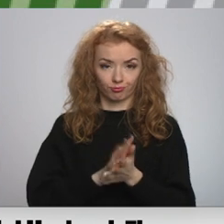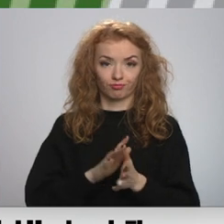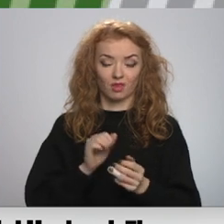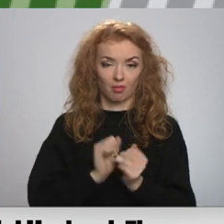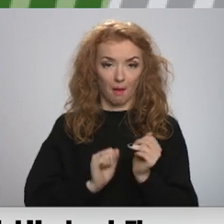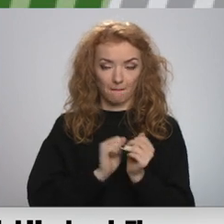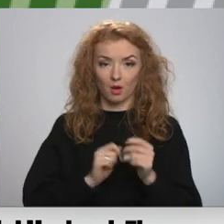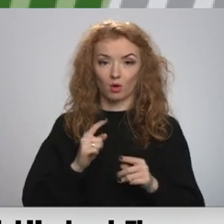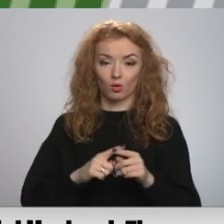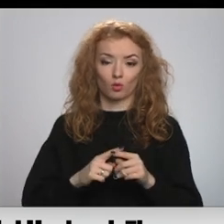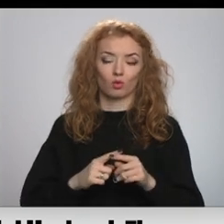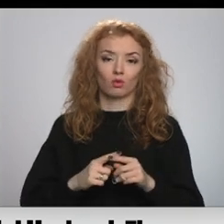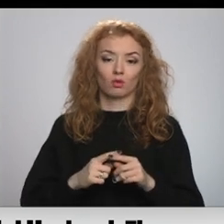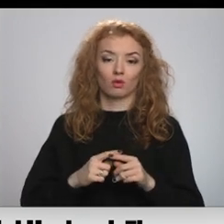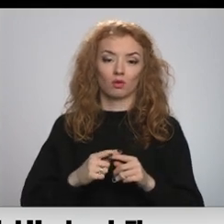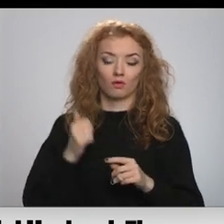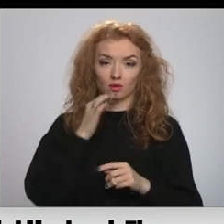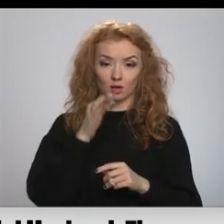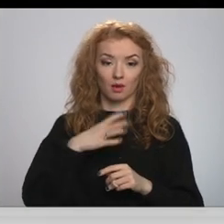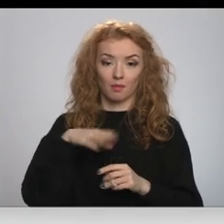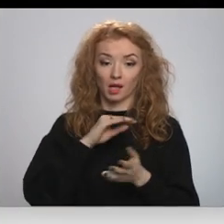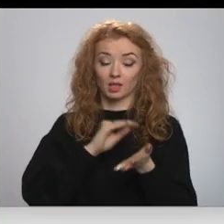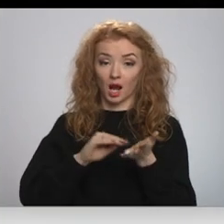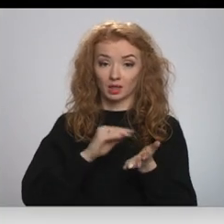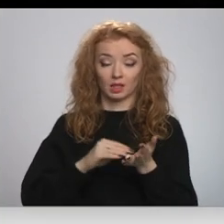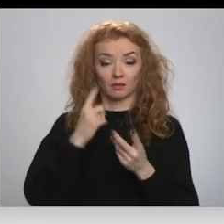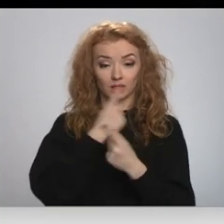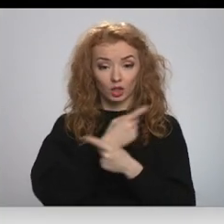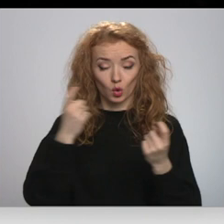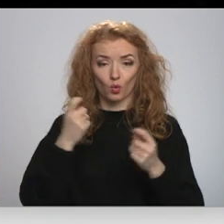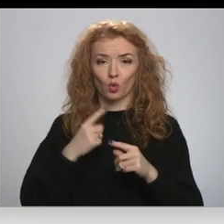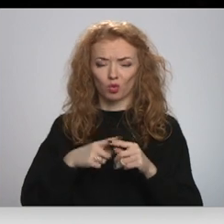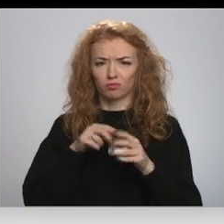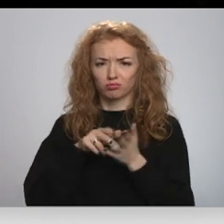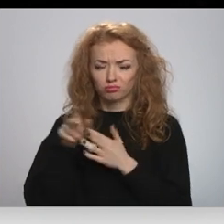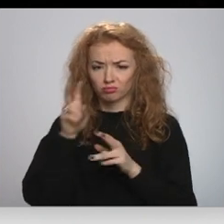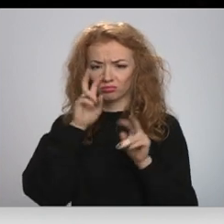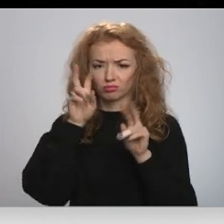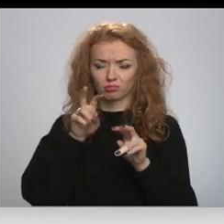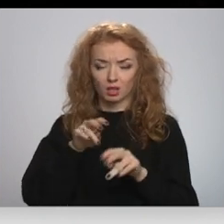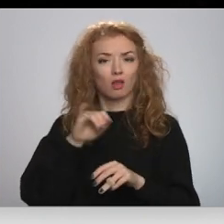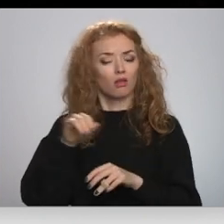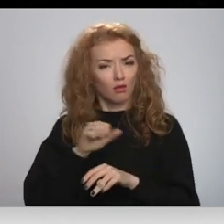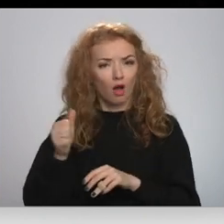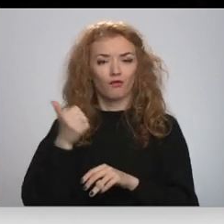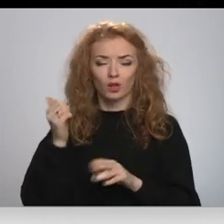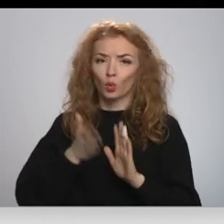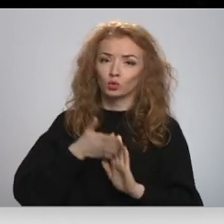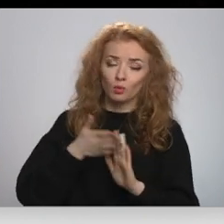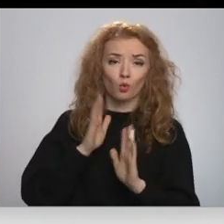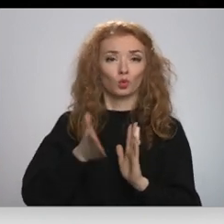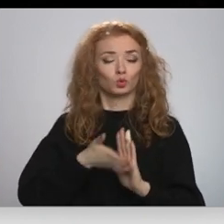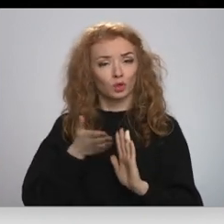un veicina eitrifikāciju. Mēs taču ziņojumus rakstījām un visi tur gājām, apsakojām un tad jā, viņi tur pilnveidos, pilnveidos,